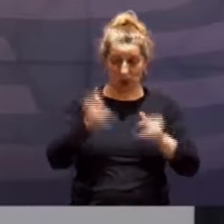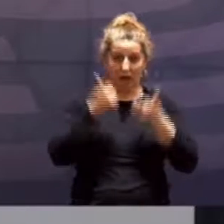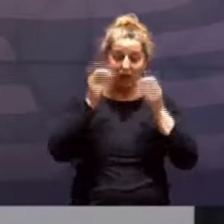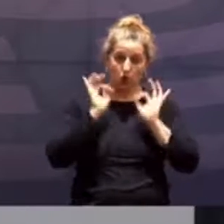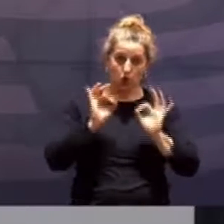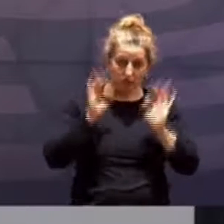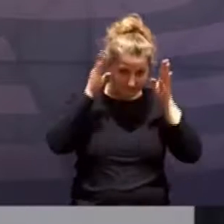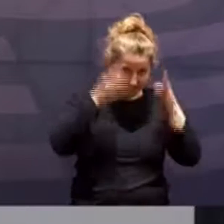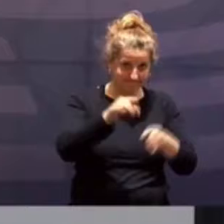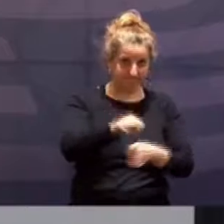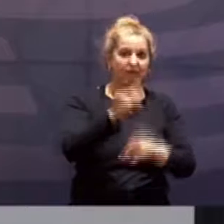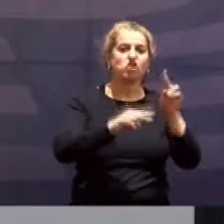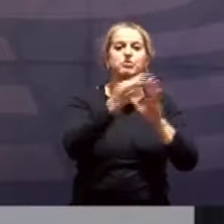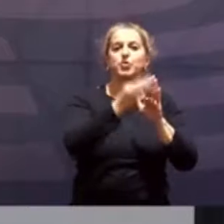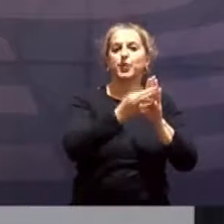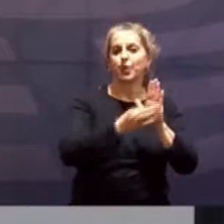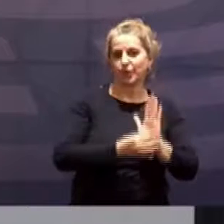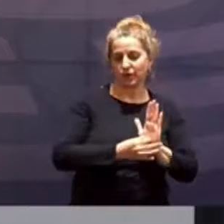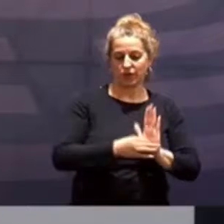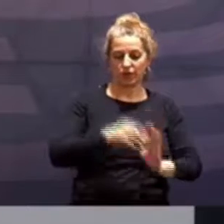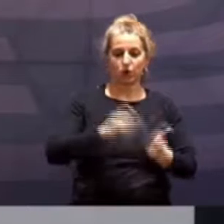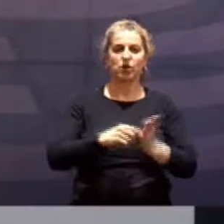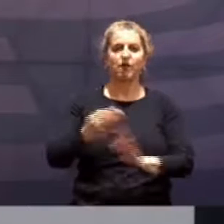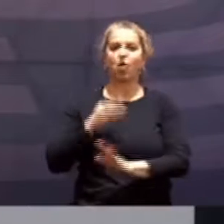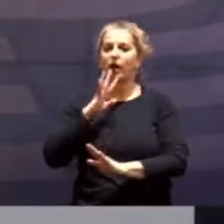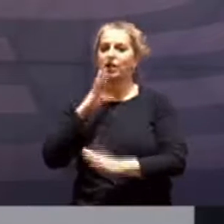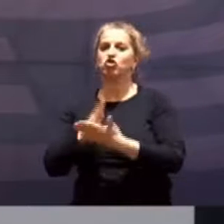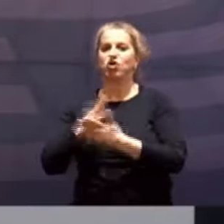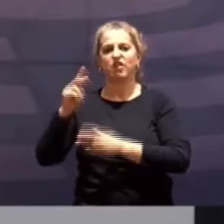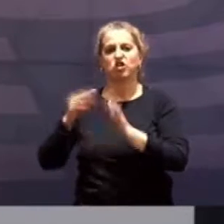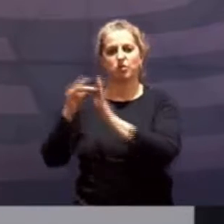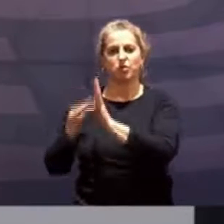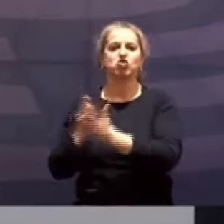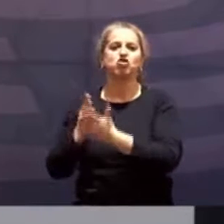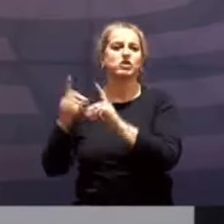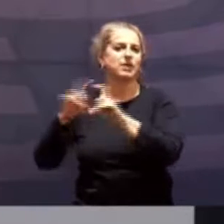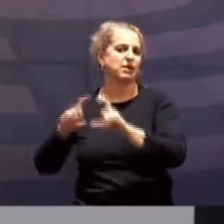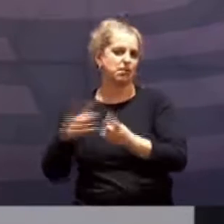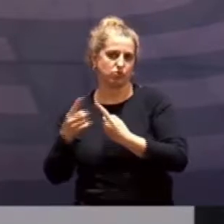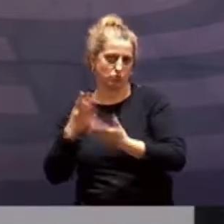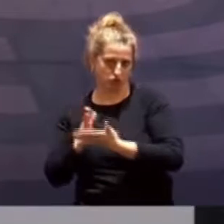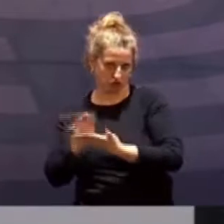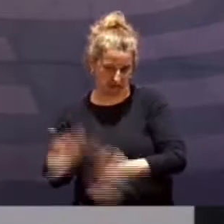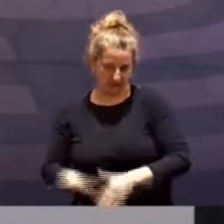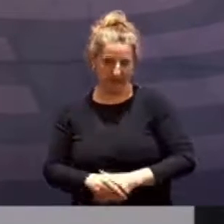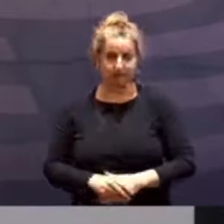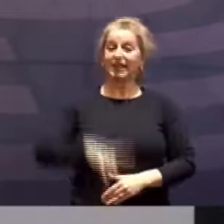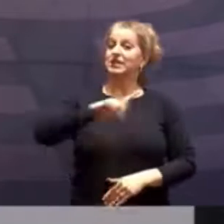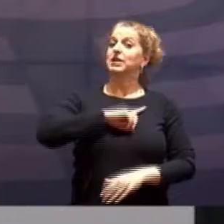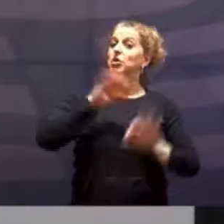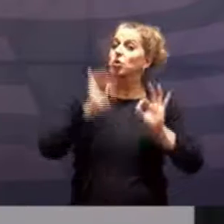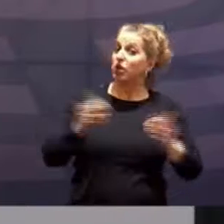einige wesentliche Punkte herauszugreifen, da meine Vorredner ja die meisten Punkte auch schon bereits thematisiert hatten. Gut finde ich,